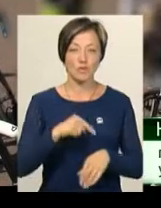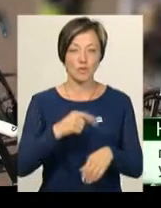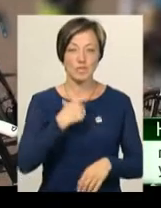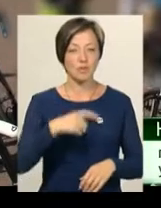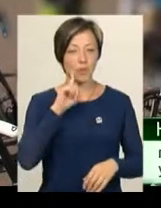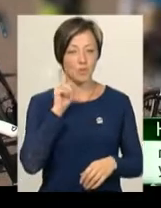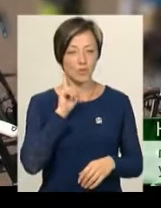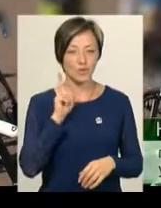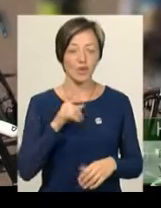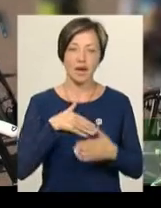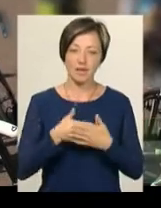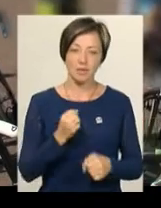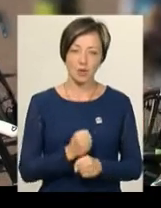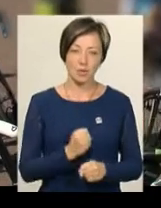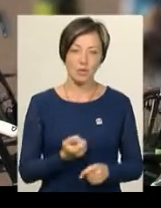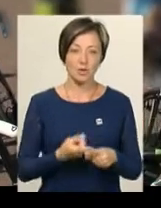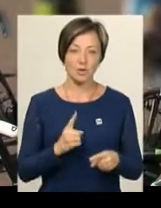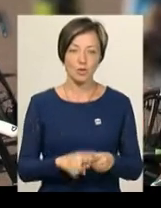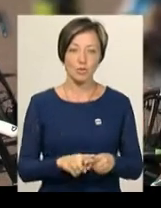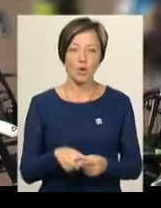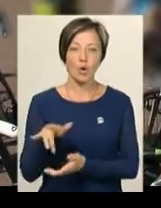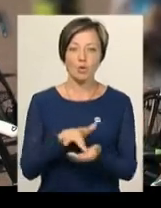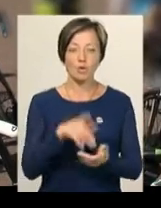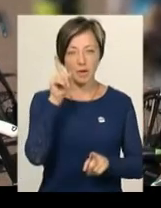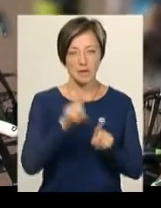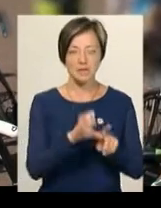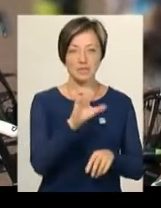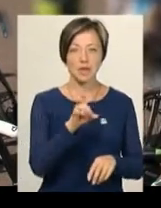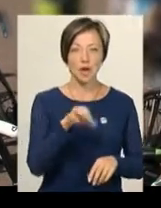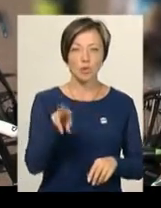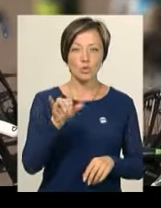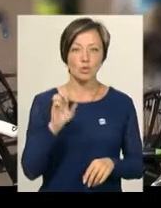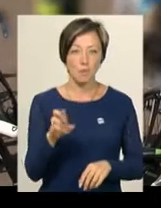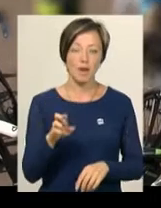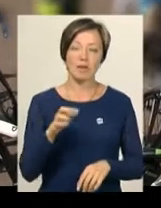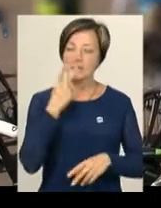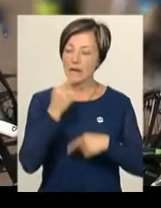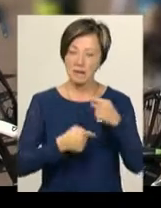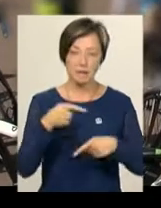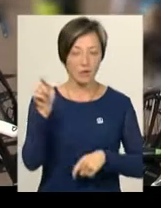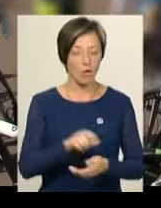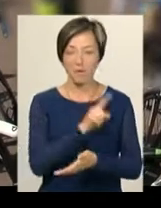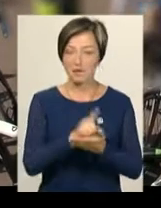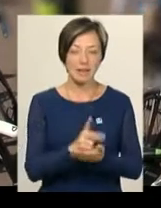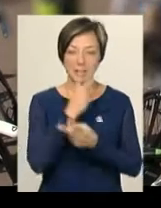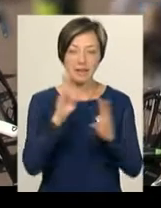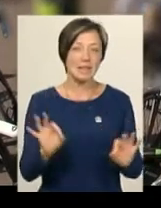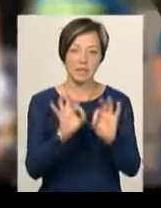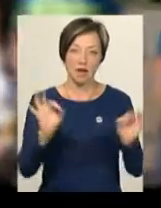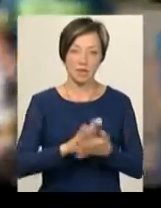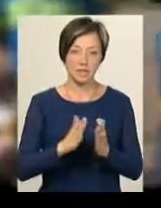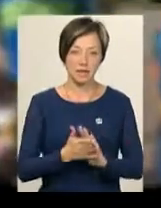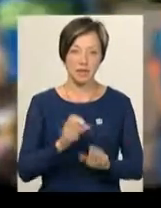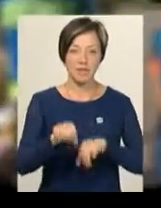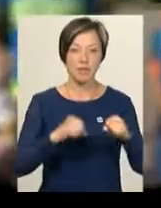молодою, що я активно роблю. Тому тур братів стародубів для мене це традиція, приїхати на цю гонку є обов'язковим, незважаючи ні на які обставини.